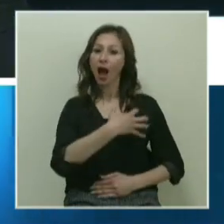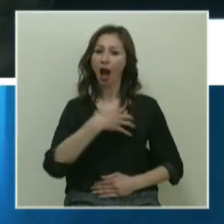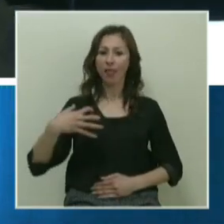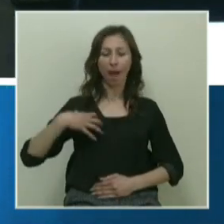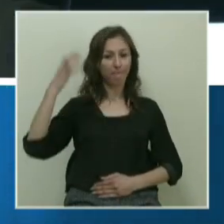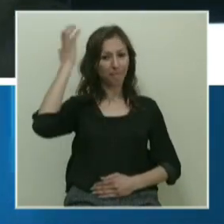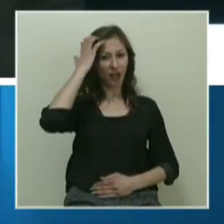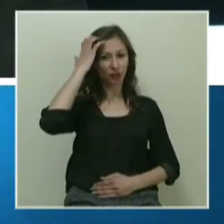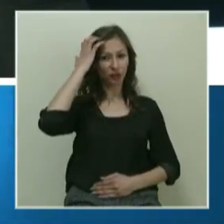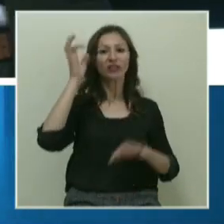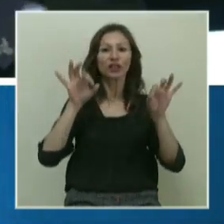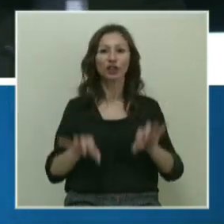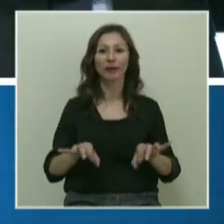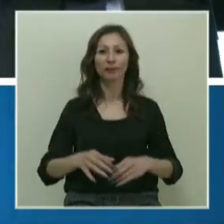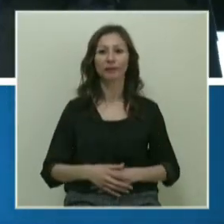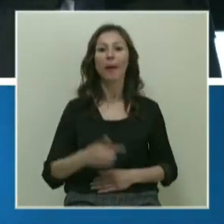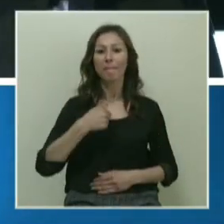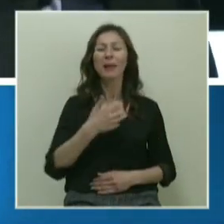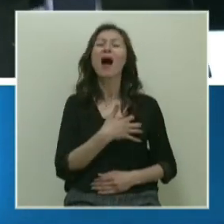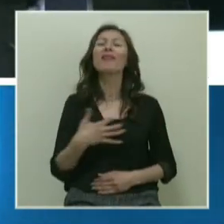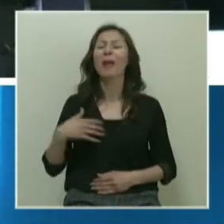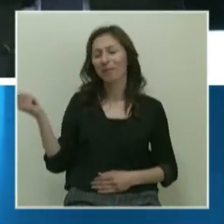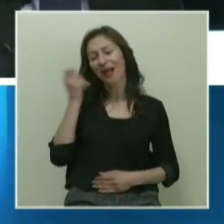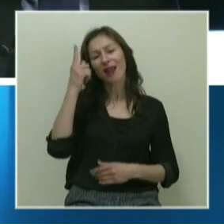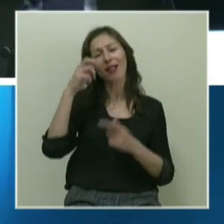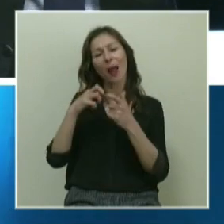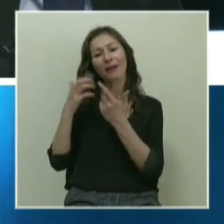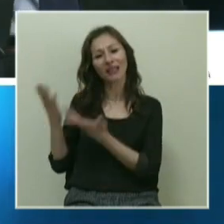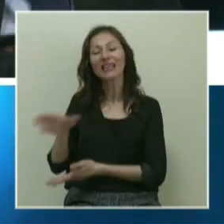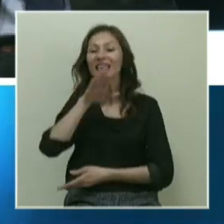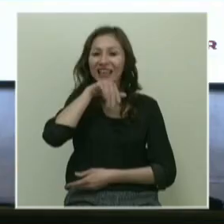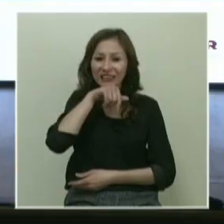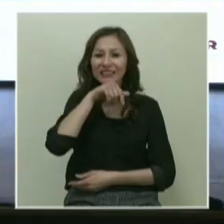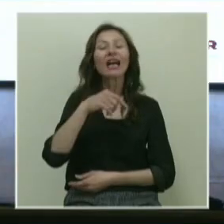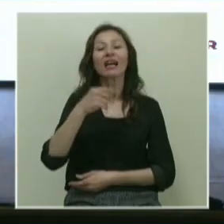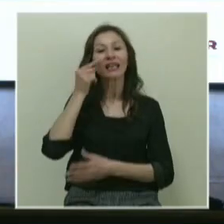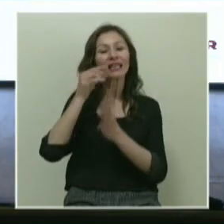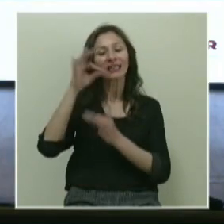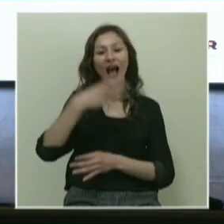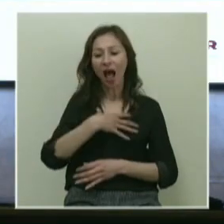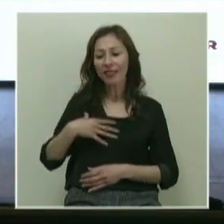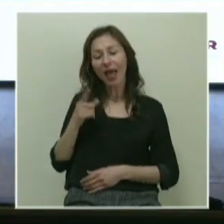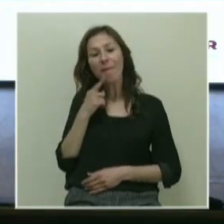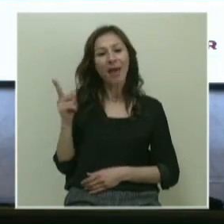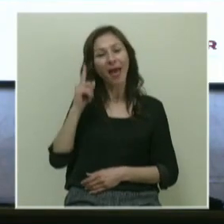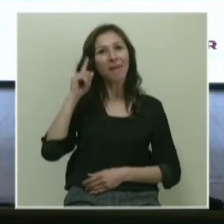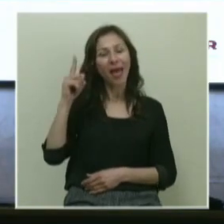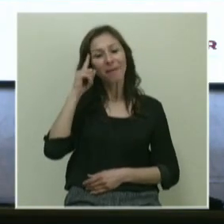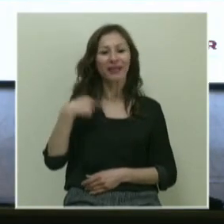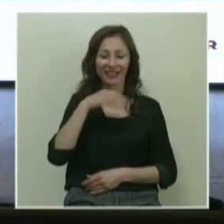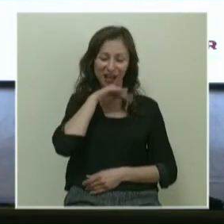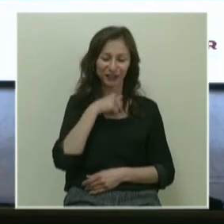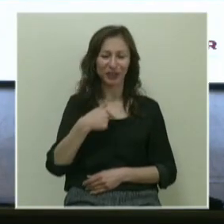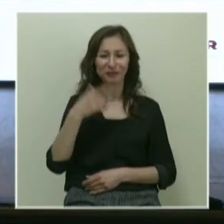gelelim. Şimdi, benim anneciğim derdi ki rahmetli, yaşlanınca insan anne babasından daha çok atıf yapıyor. Yaşlandığım oradan belli.